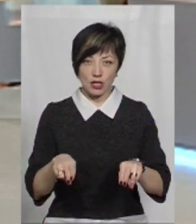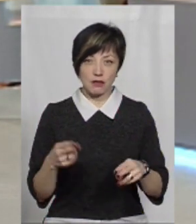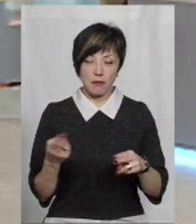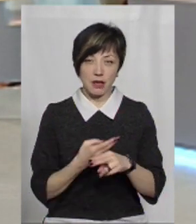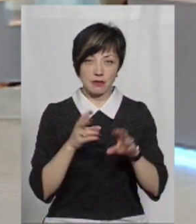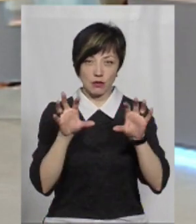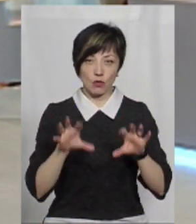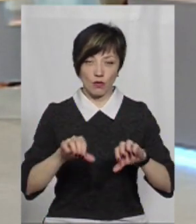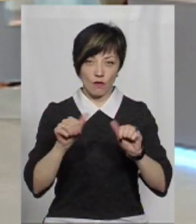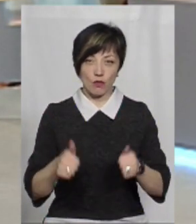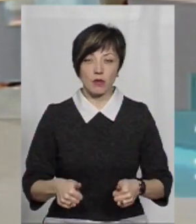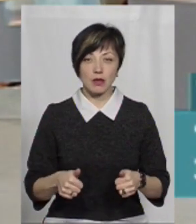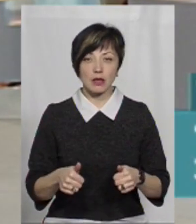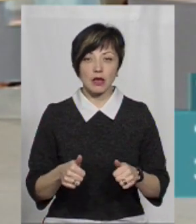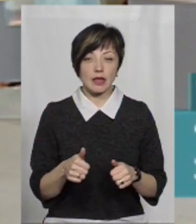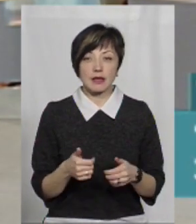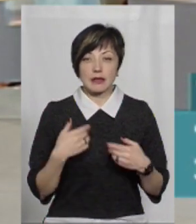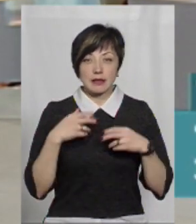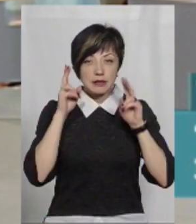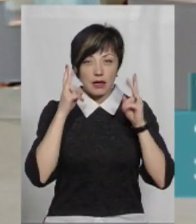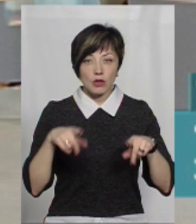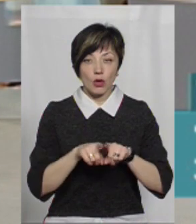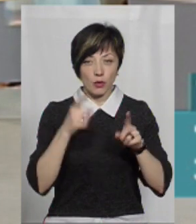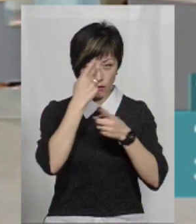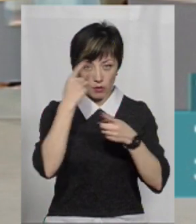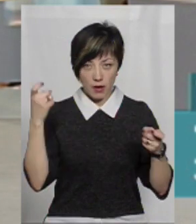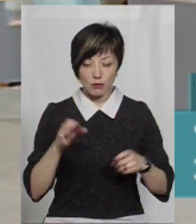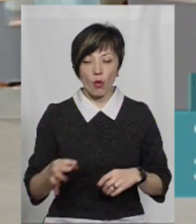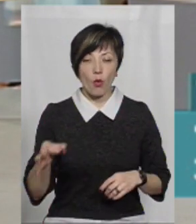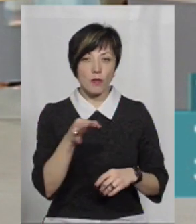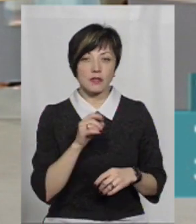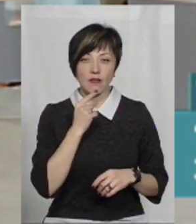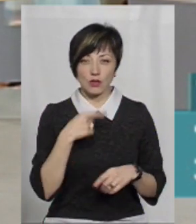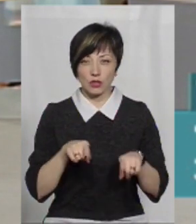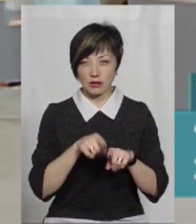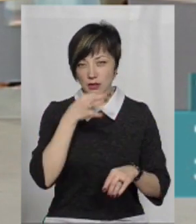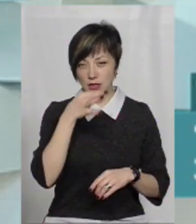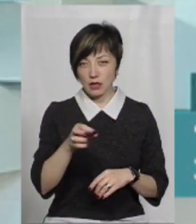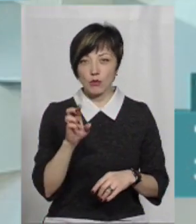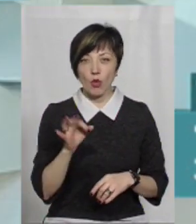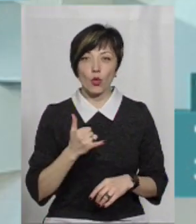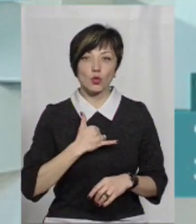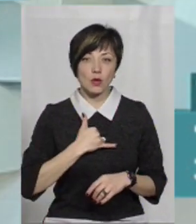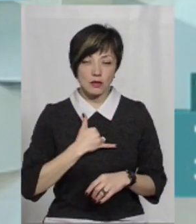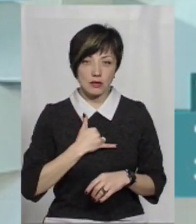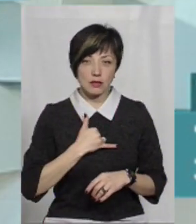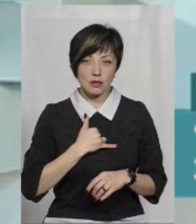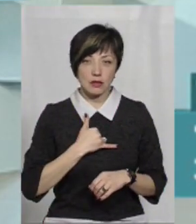такої інформації нема. Зокрема, що стосується області, тут взагалі досить важко таке говорити. Тому що в нас